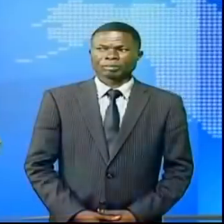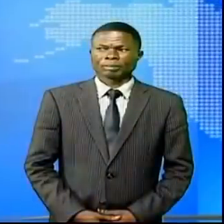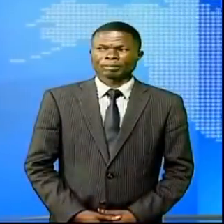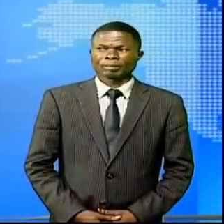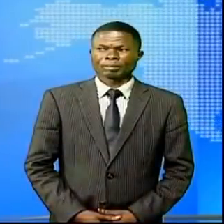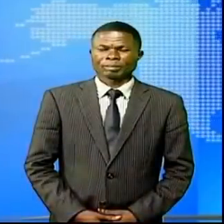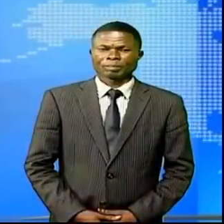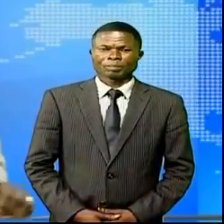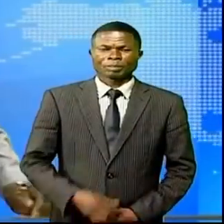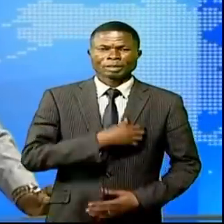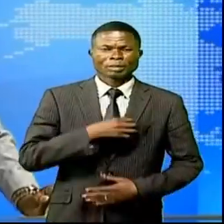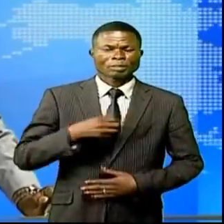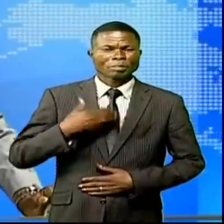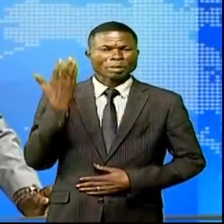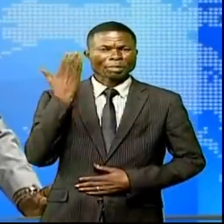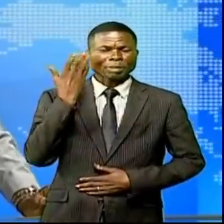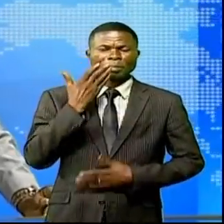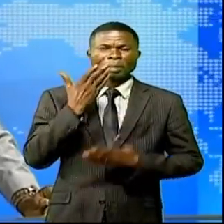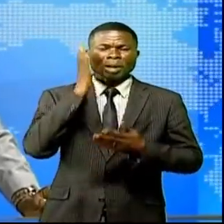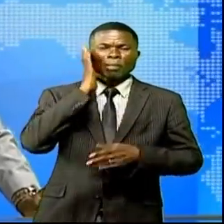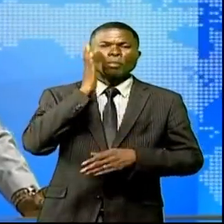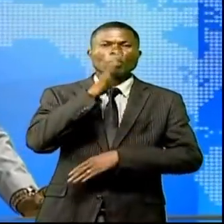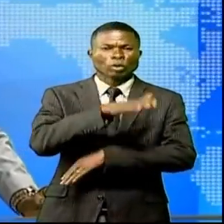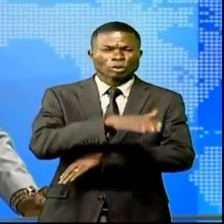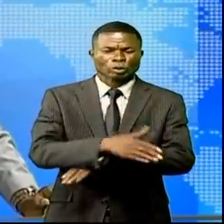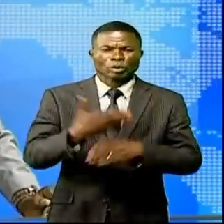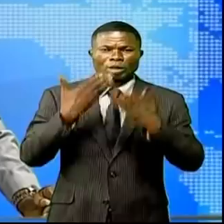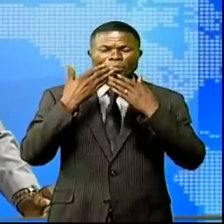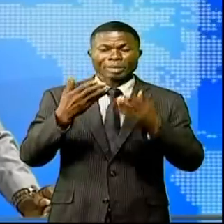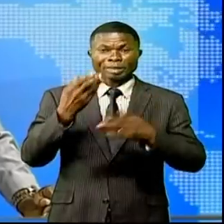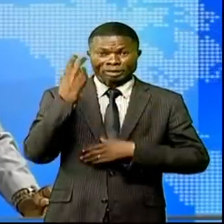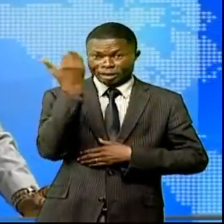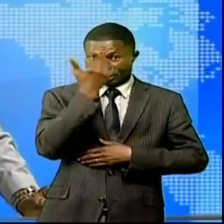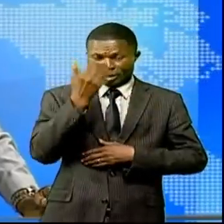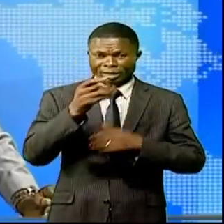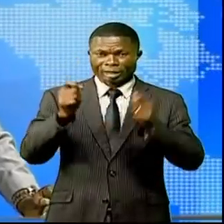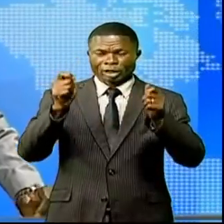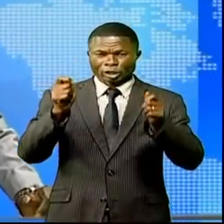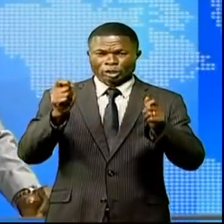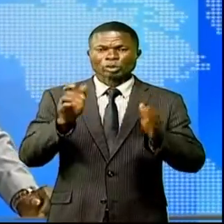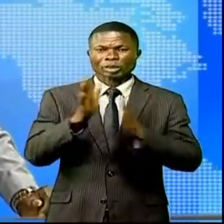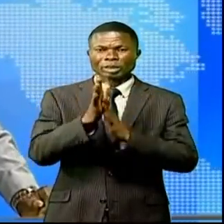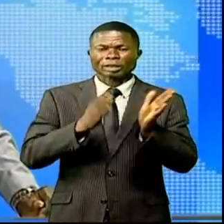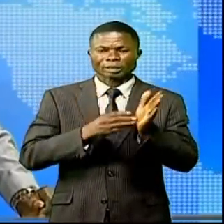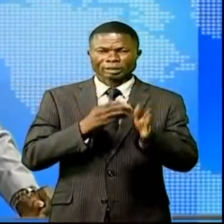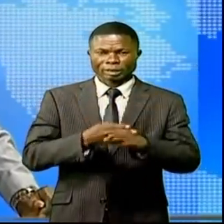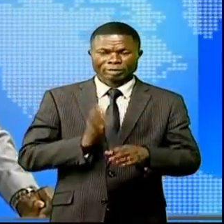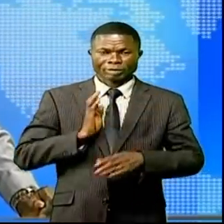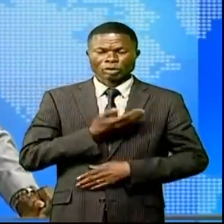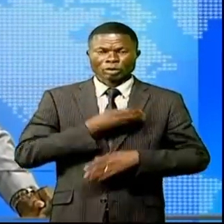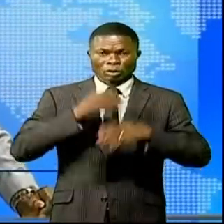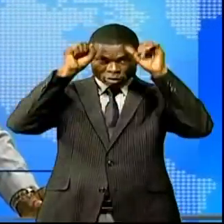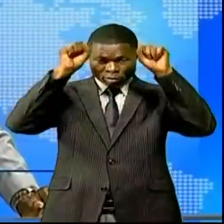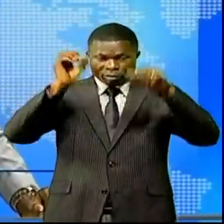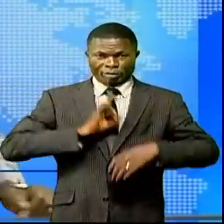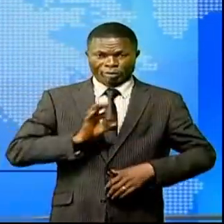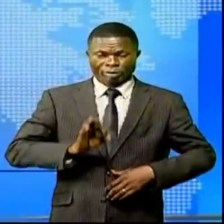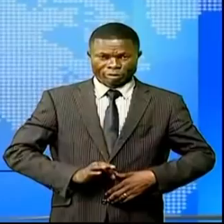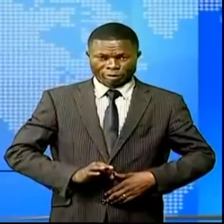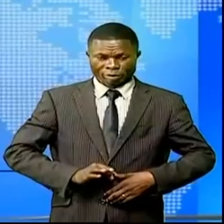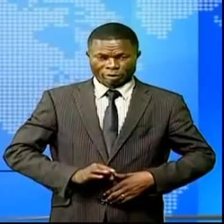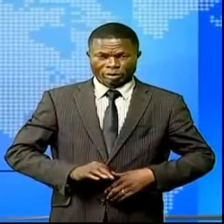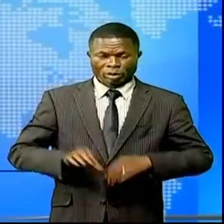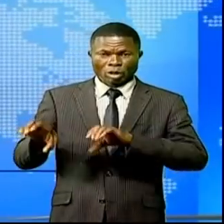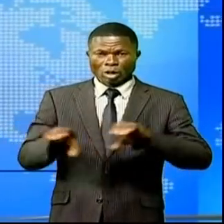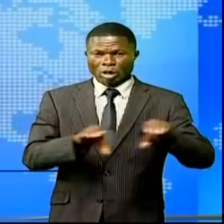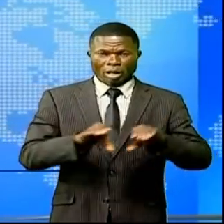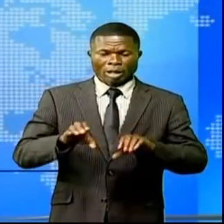Mesdames, Messieurs, bonsoir et bienvenue dans ce journal de 19h. Le président de la République, Félix-Antoine Tshisekedi, a lancé le goût des activités de